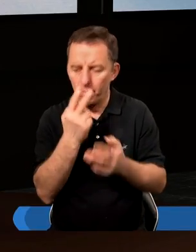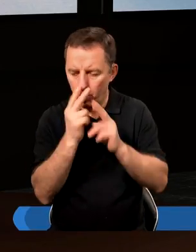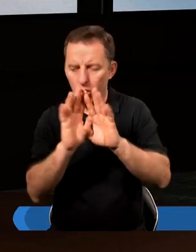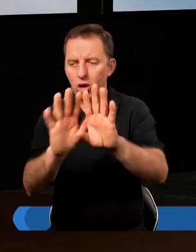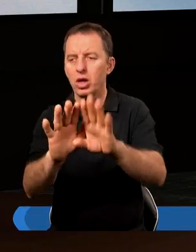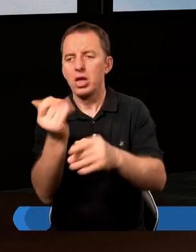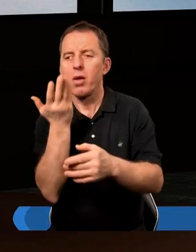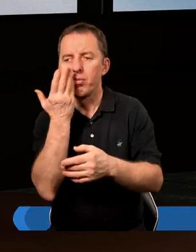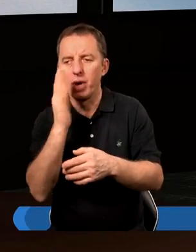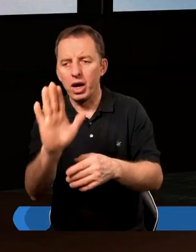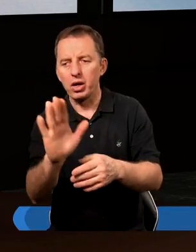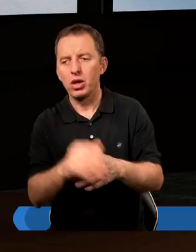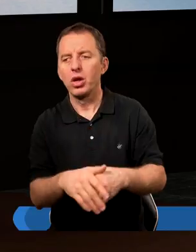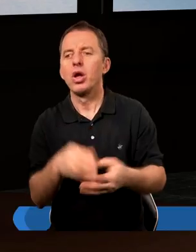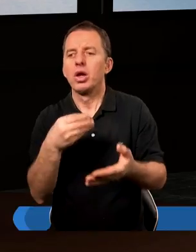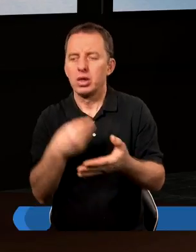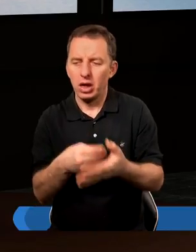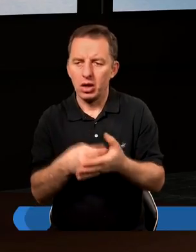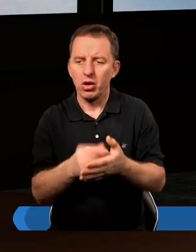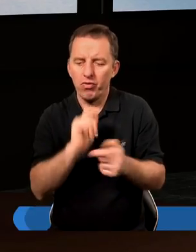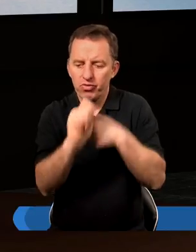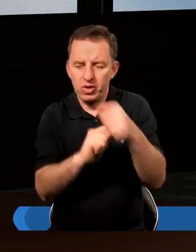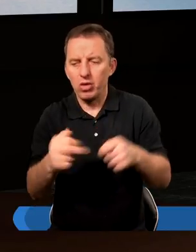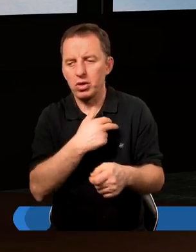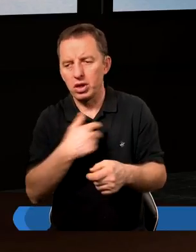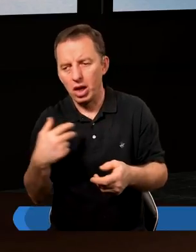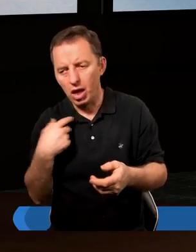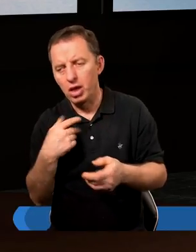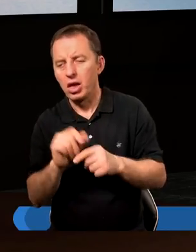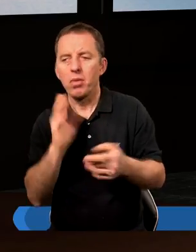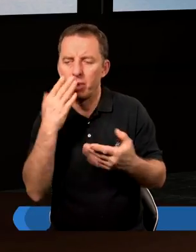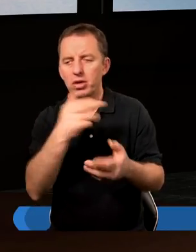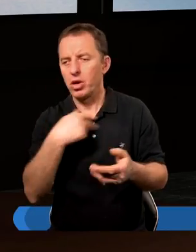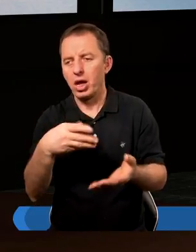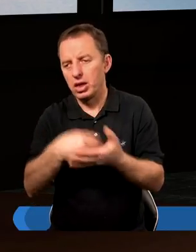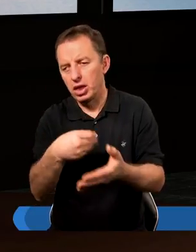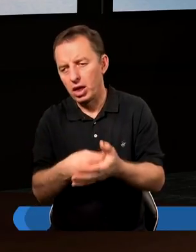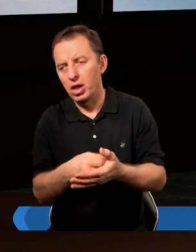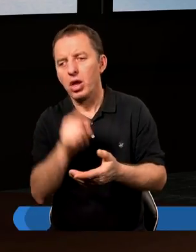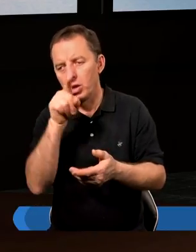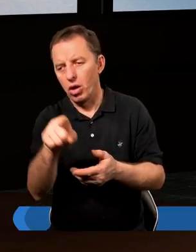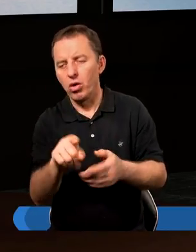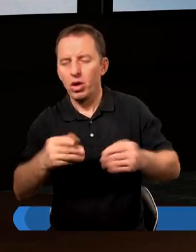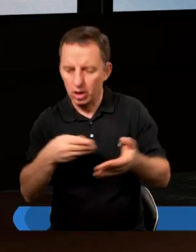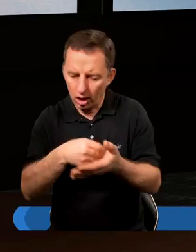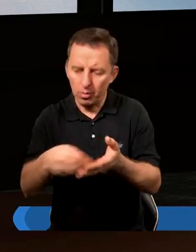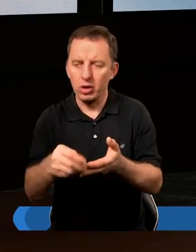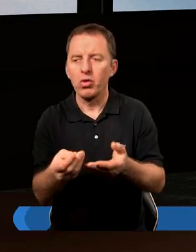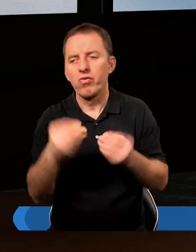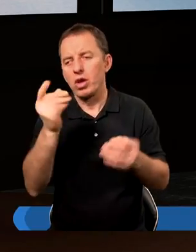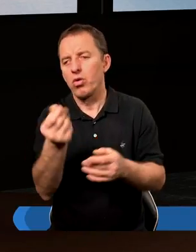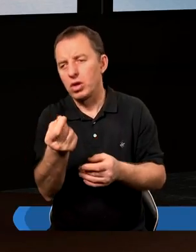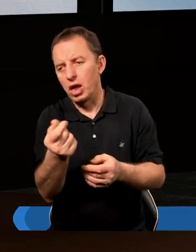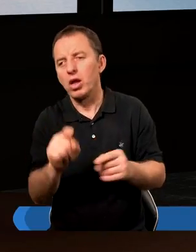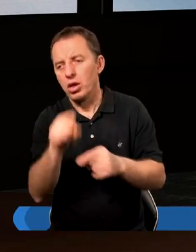pokazał, jak bardzo ceni sobie więź z nami, jak bardzo nas ceni. To, że tak wielką cenę zapłacił.